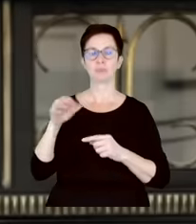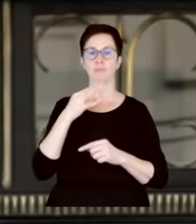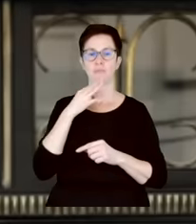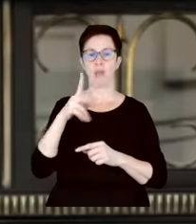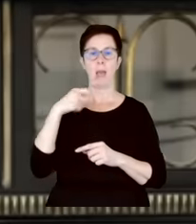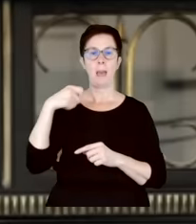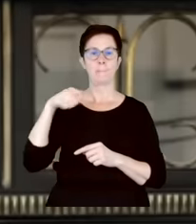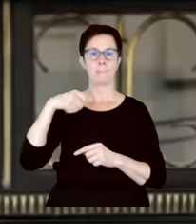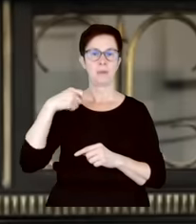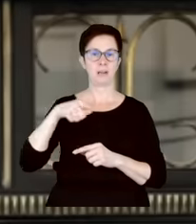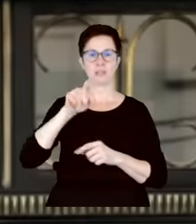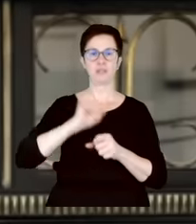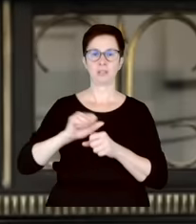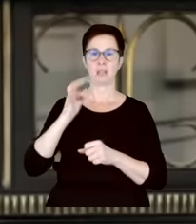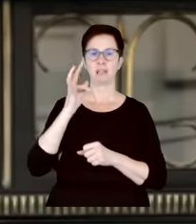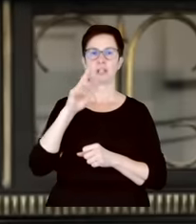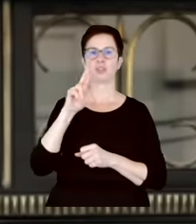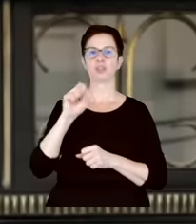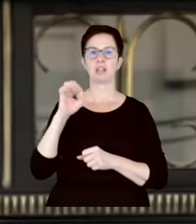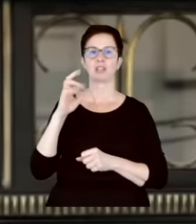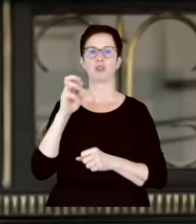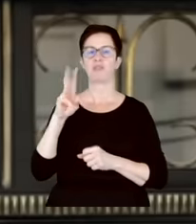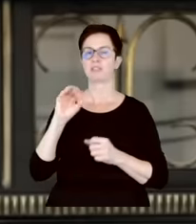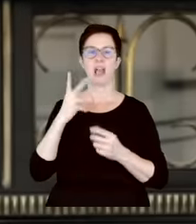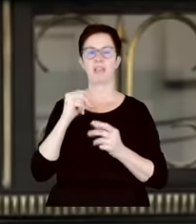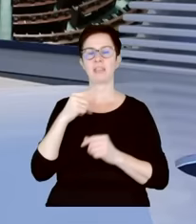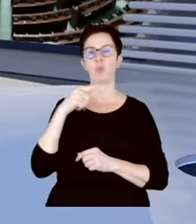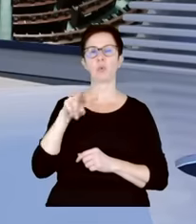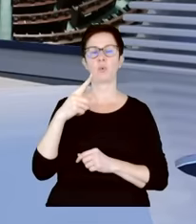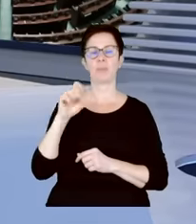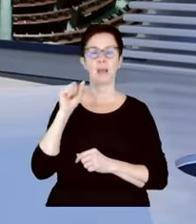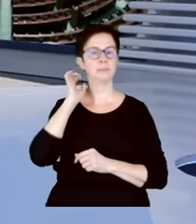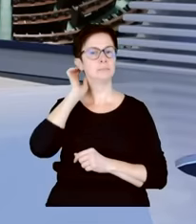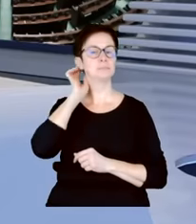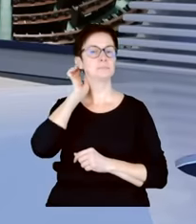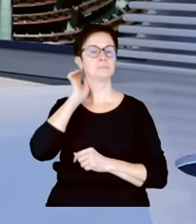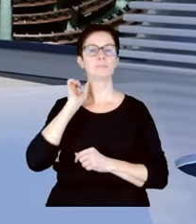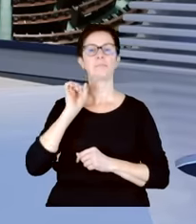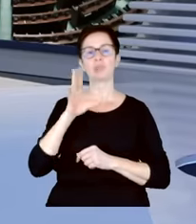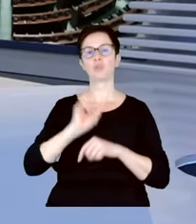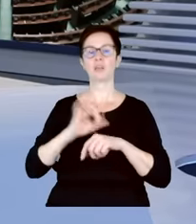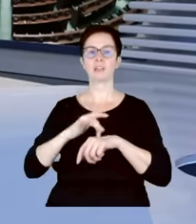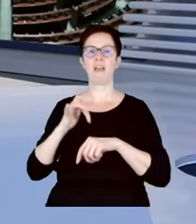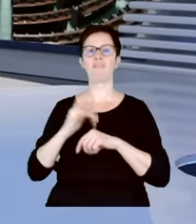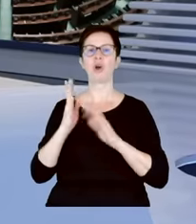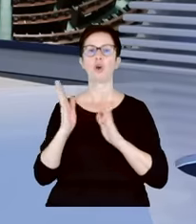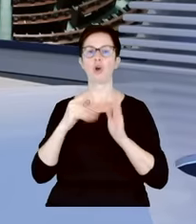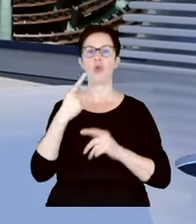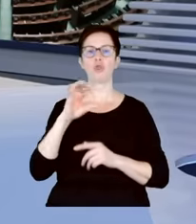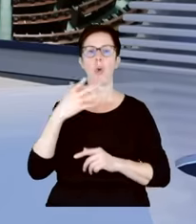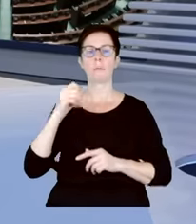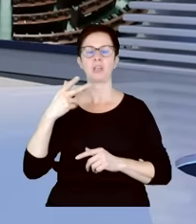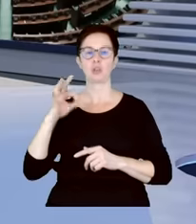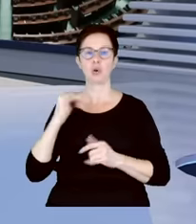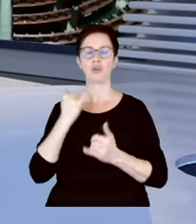Rafał Czaskowski, a nie Andrzej Duda w związku z pierwszym. Pani poseł, ja mówiłem, że to jest efekt domino. Jeżeli uda im się bezprawnie, bez zmiany ustawy,